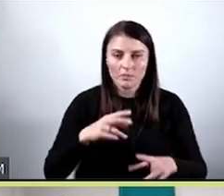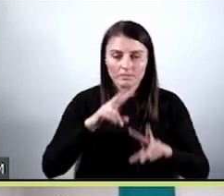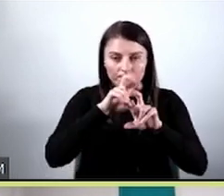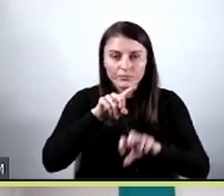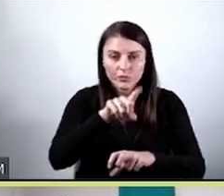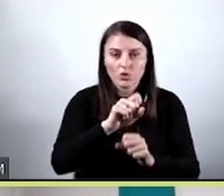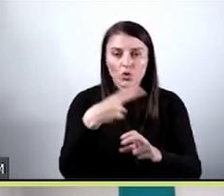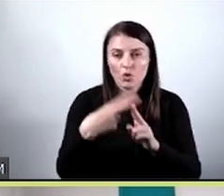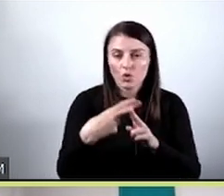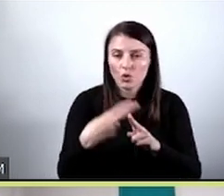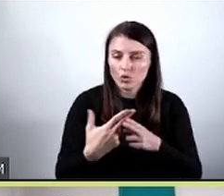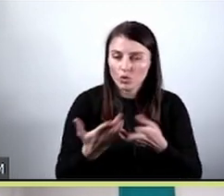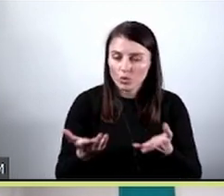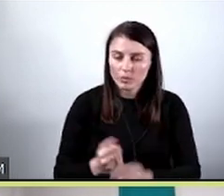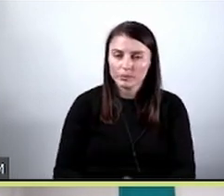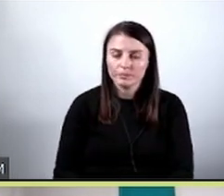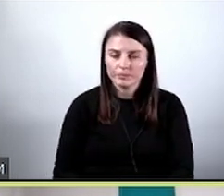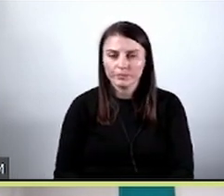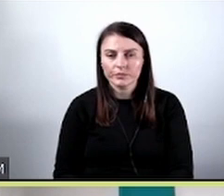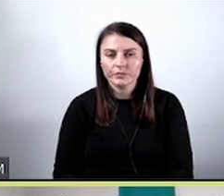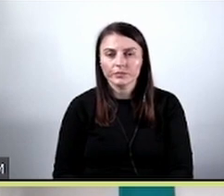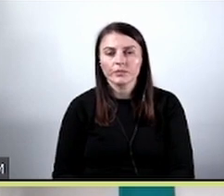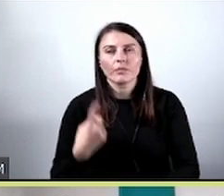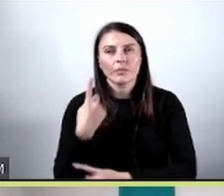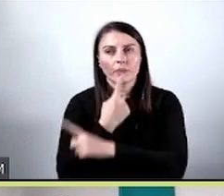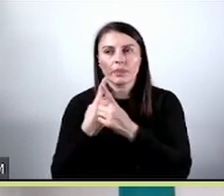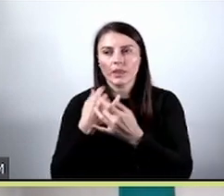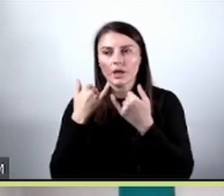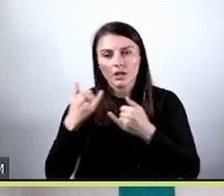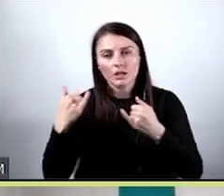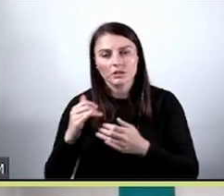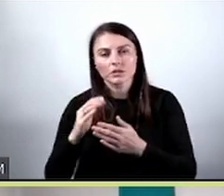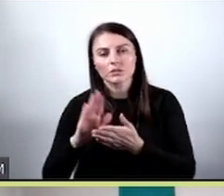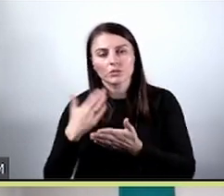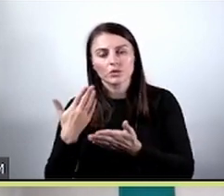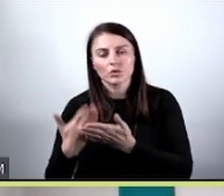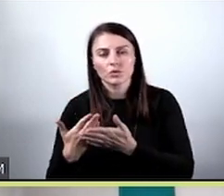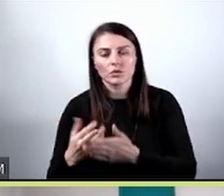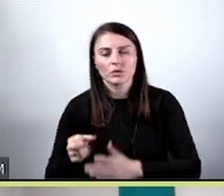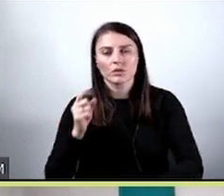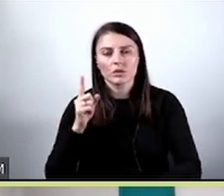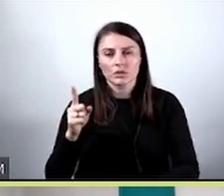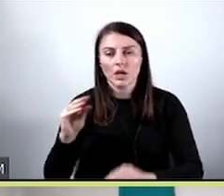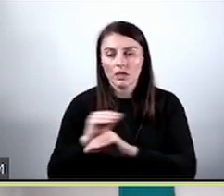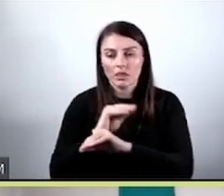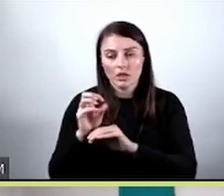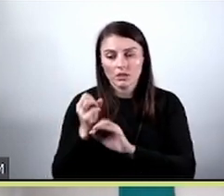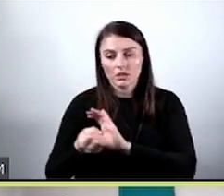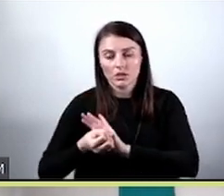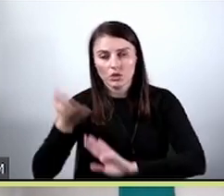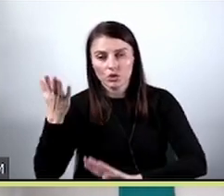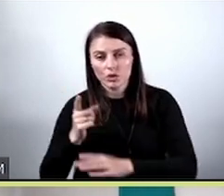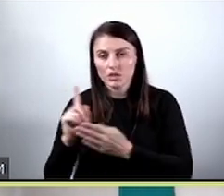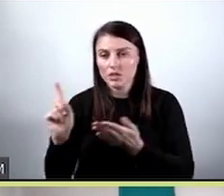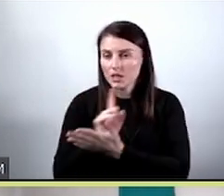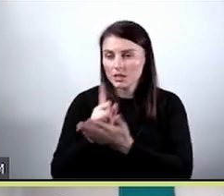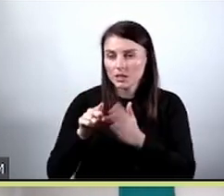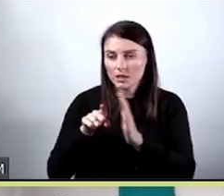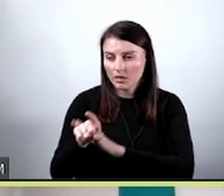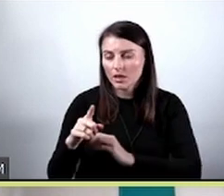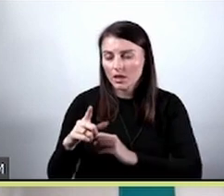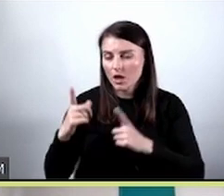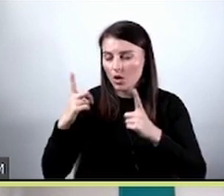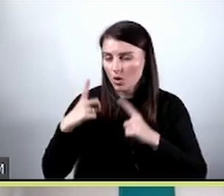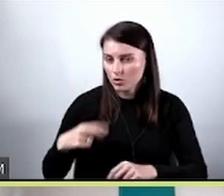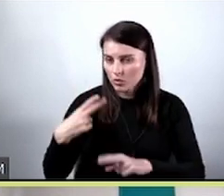chorobę. Natomiast myślmy teraz o innym zagadnieniu, że taka terapia jest droga i ryzykowna dla pacjenta. I czy nadal